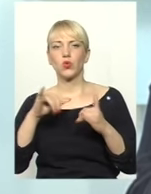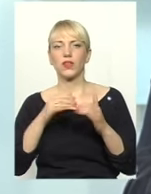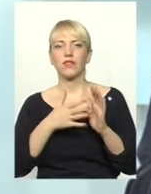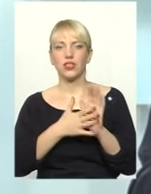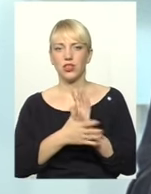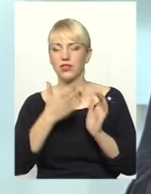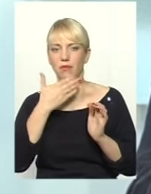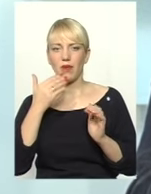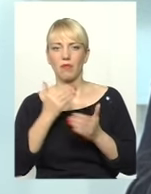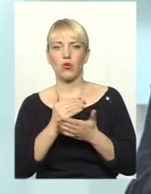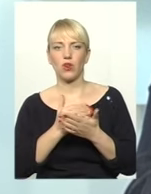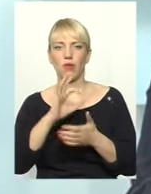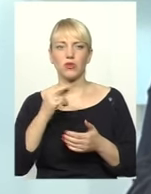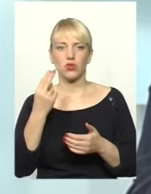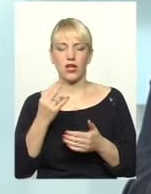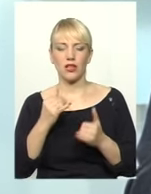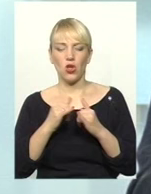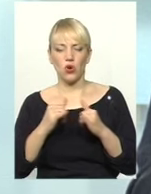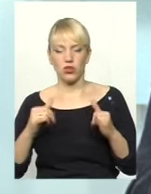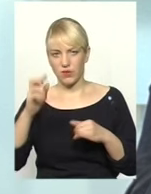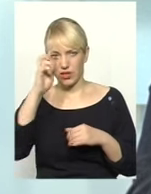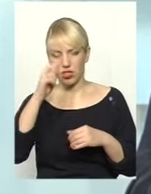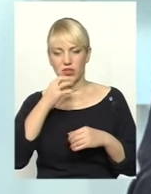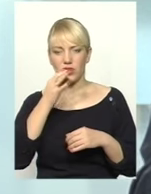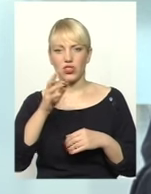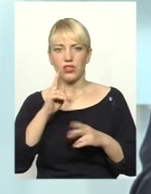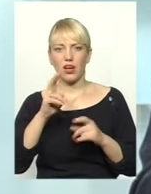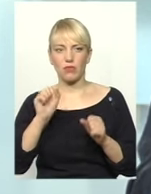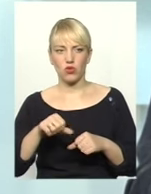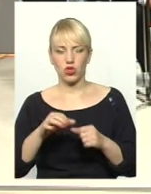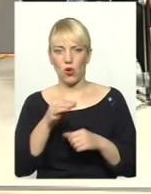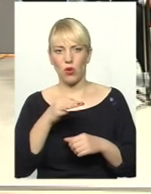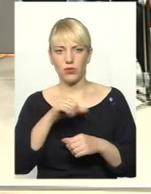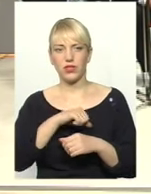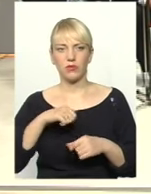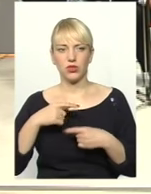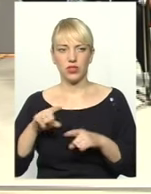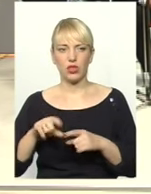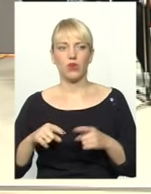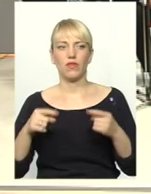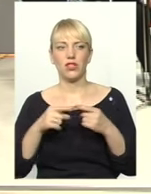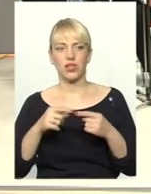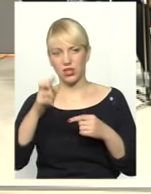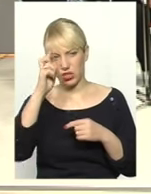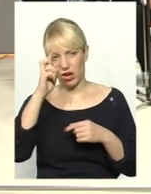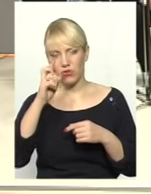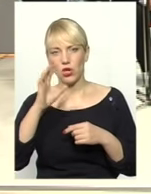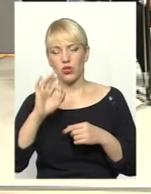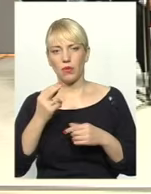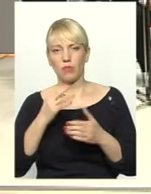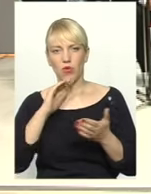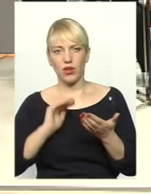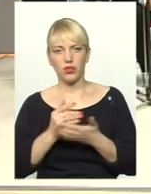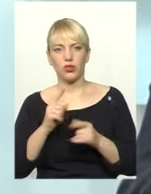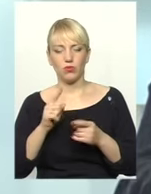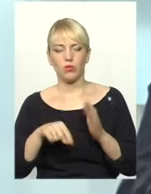програми соціально-економічно-державних, то скажіть мені, як може область самостійно визначити державну політику? Розумієте? Тому